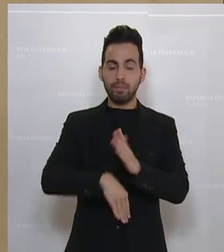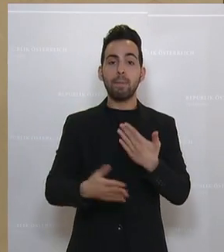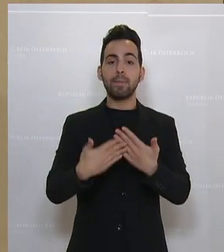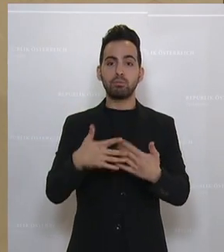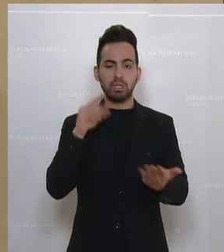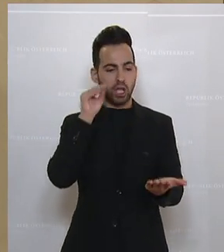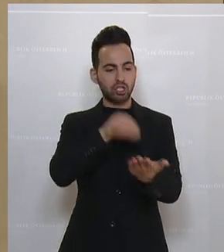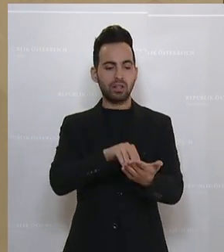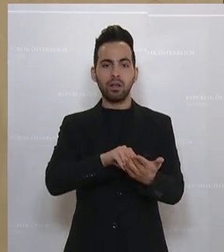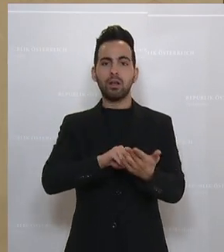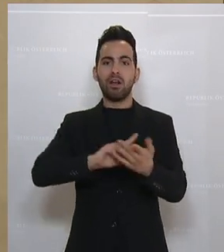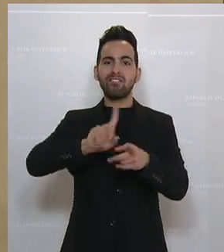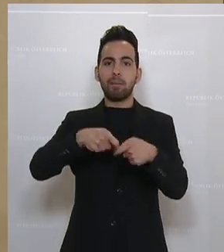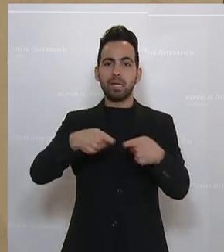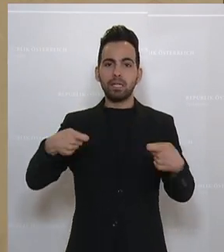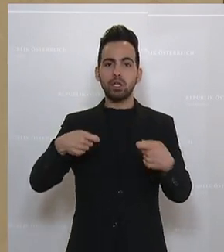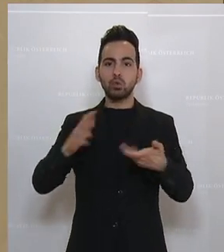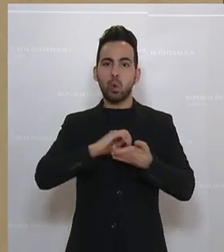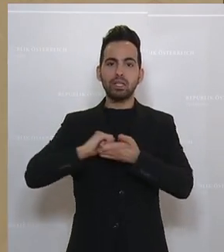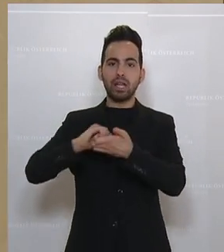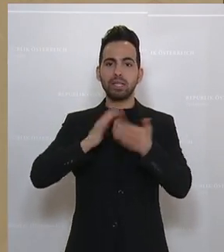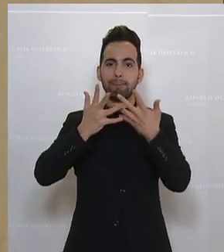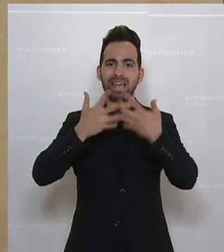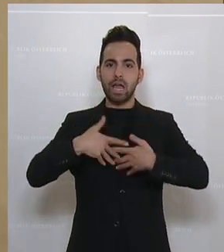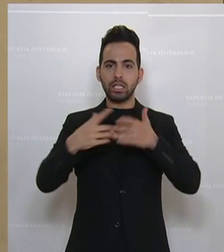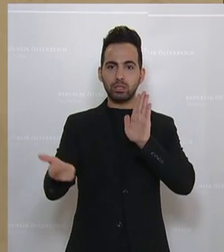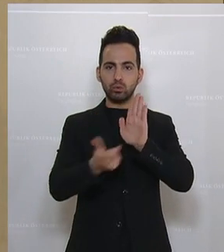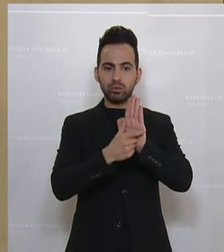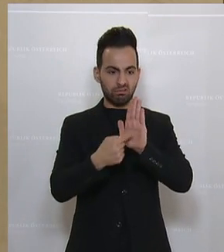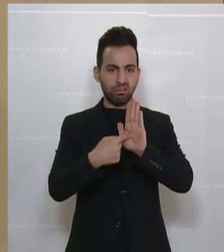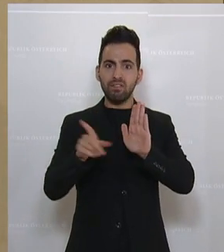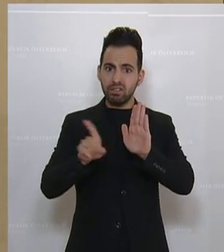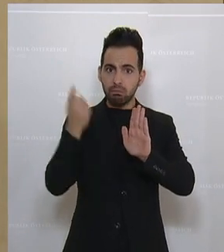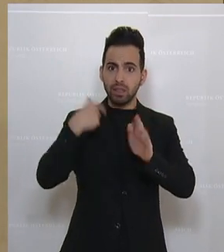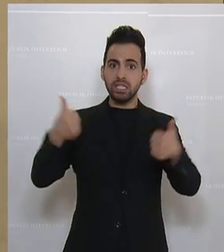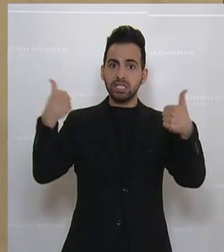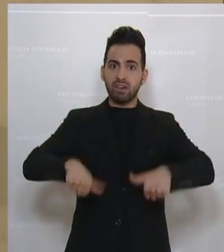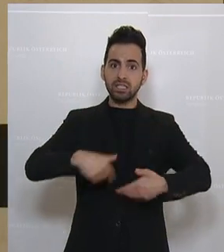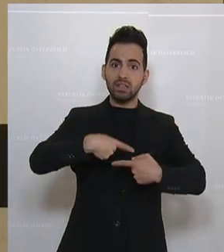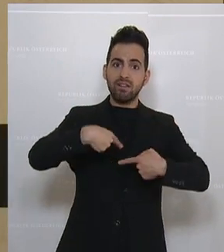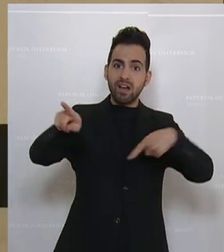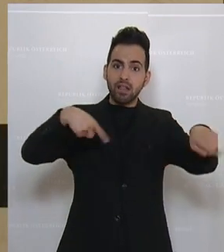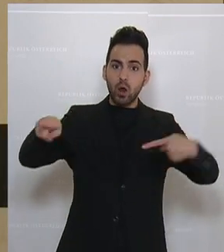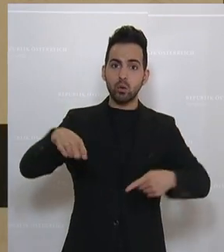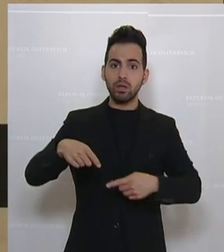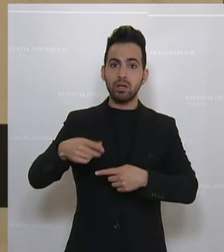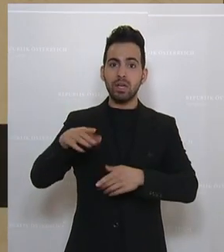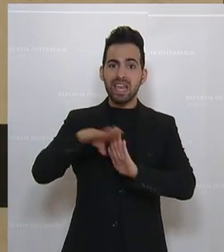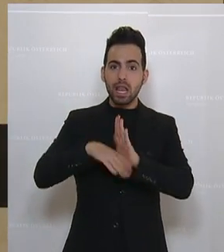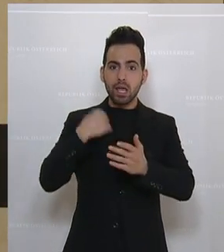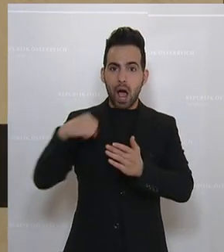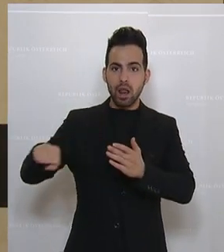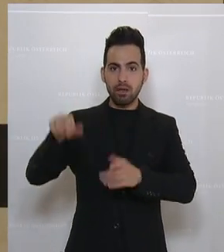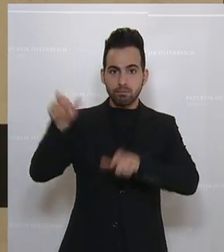dieser verbindliche Solidaritätsmechanismus, der ja nichts anderes als eine Zwangsverteilung von illegalen Migranten auf die